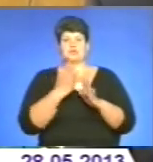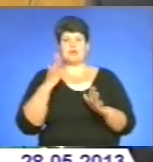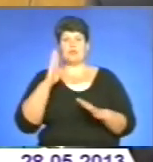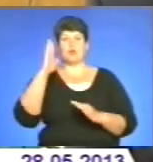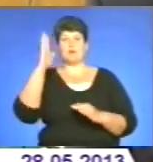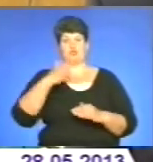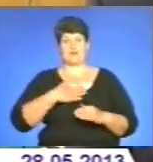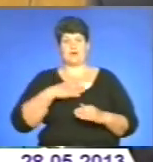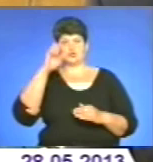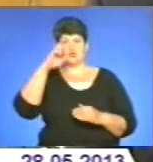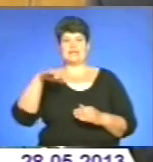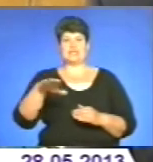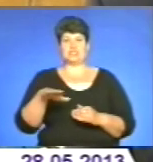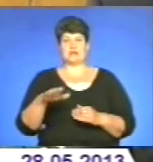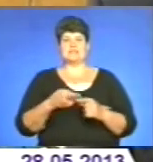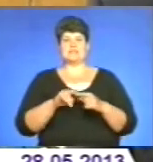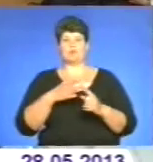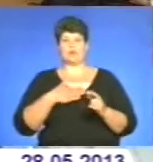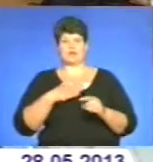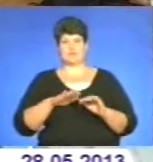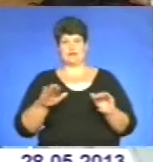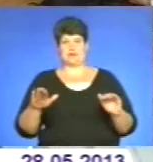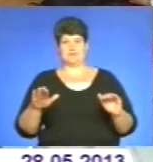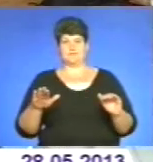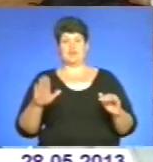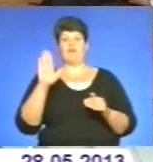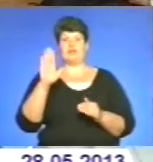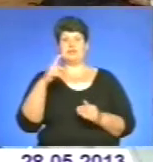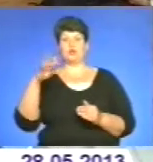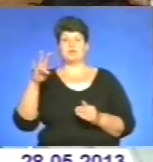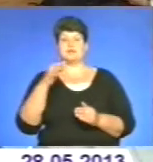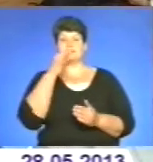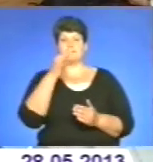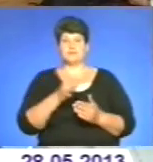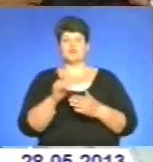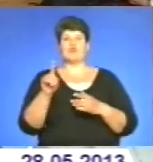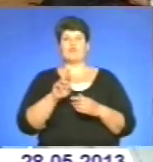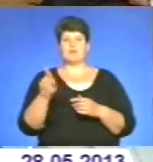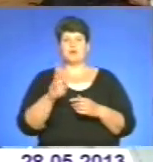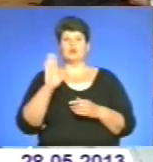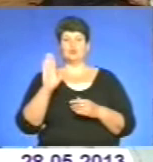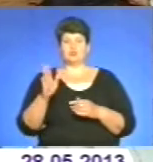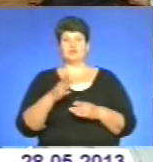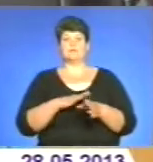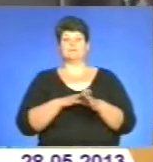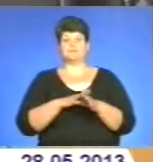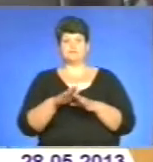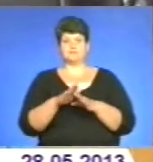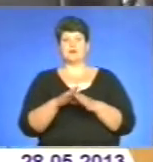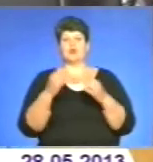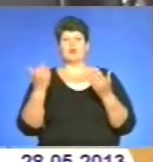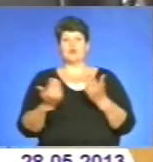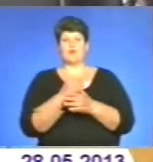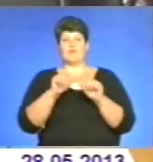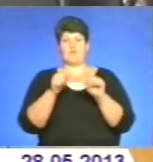нашої держави. Це про наших дітей. Валентин Хоптян зазначив, що цього тижня у п'ятницю буде зреалізовано нову форму співпраці